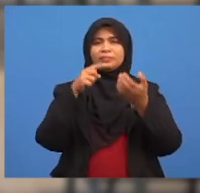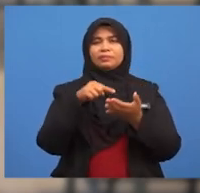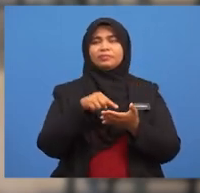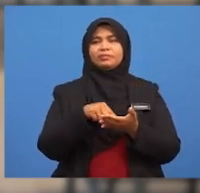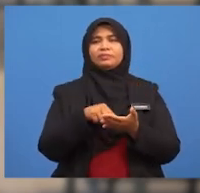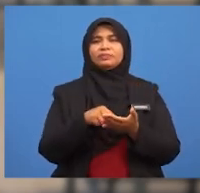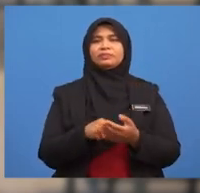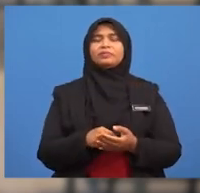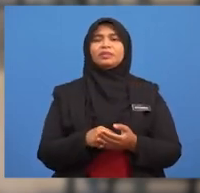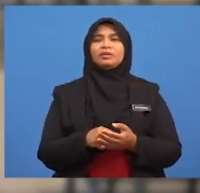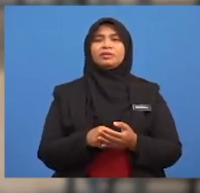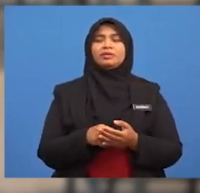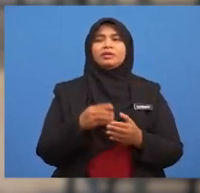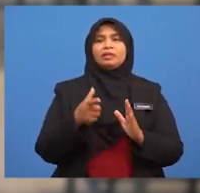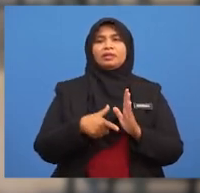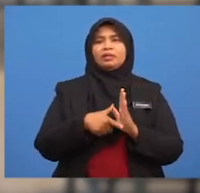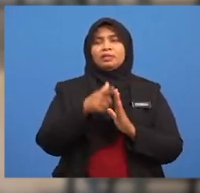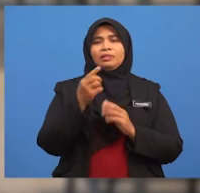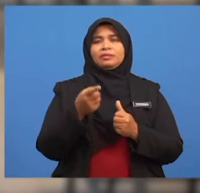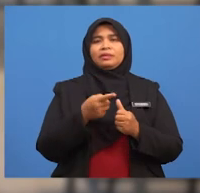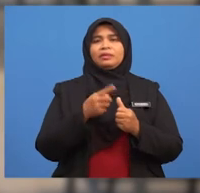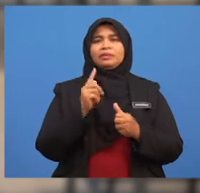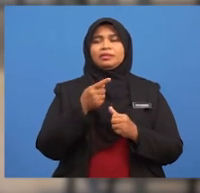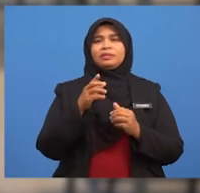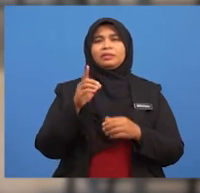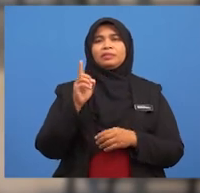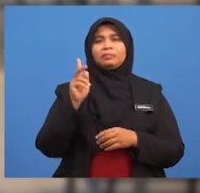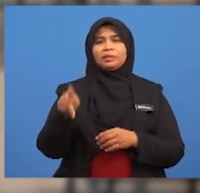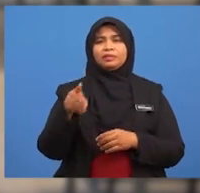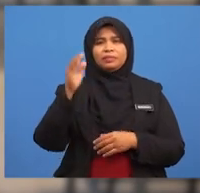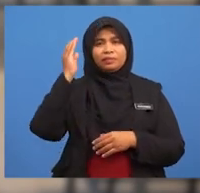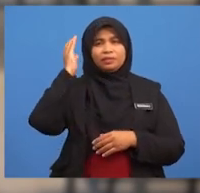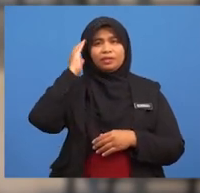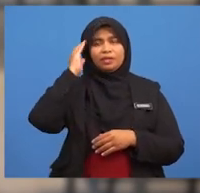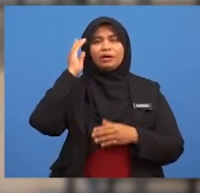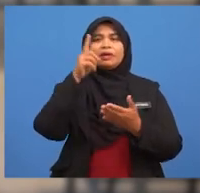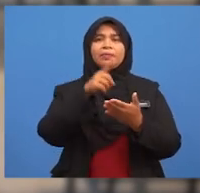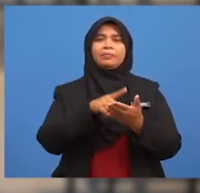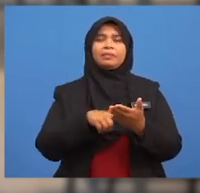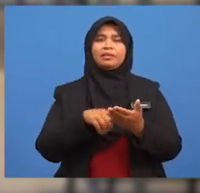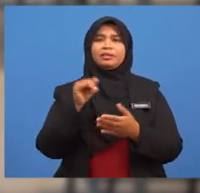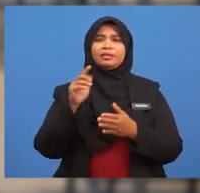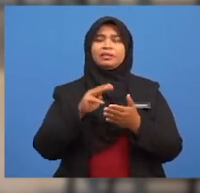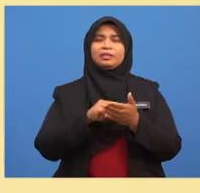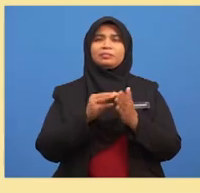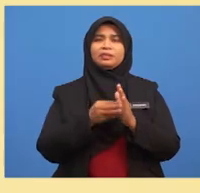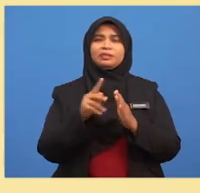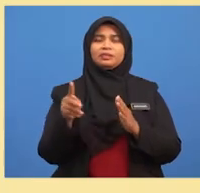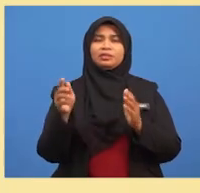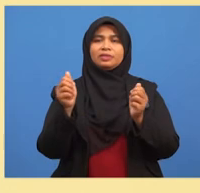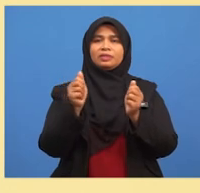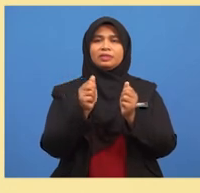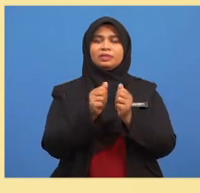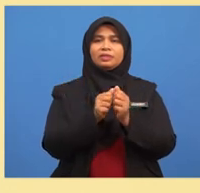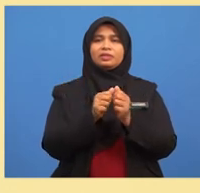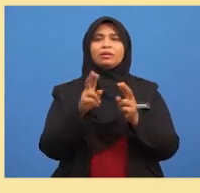Terlebih dahulu, kita perlu tahu Apa yang dimasukkan dengan